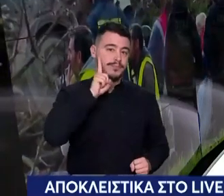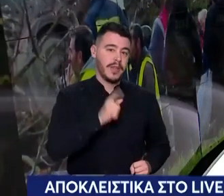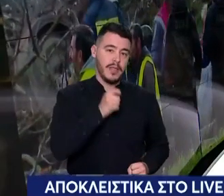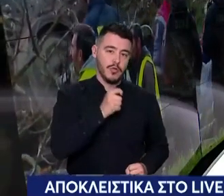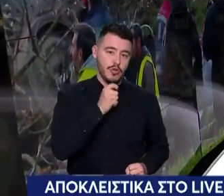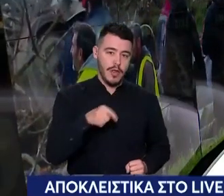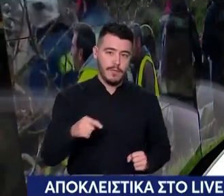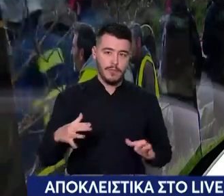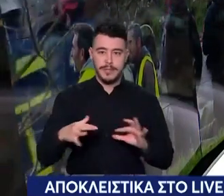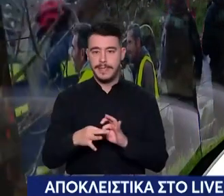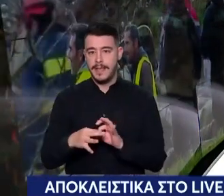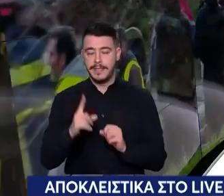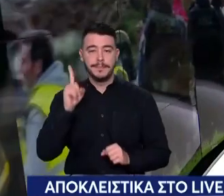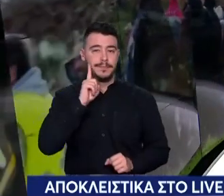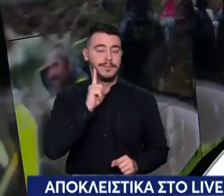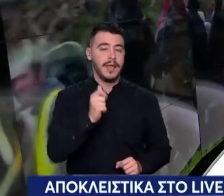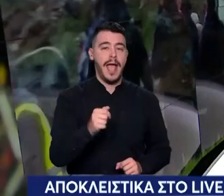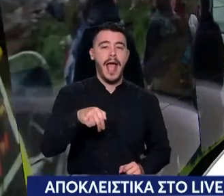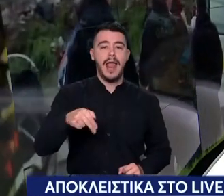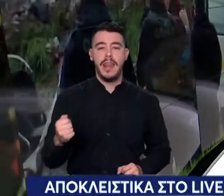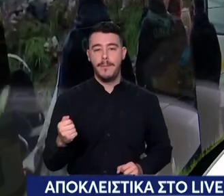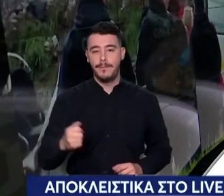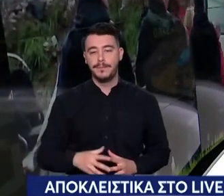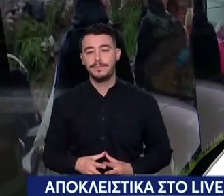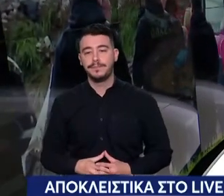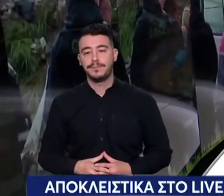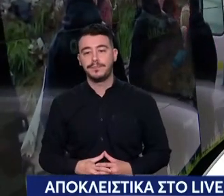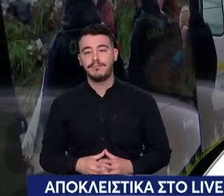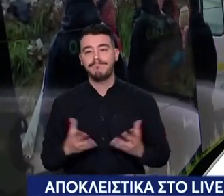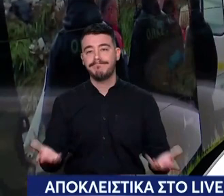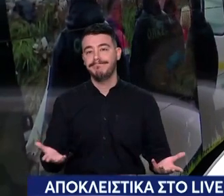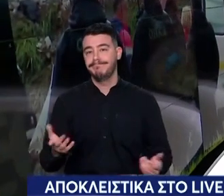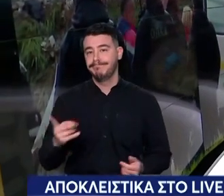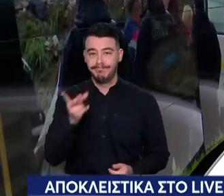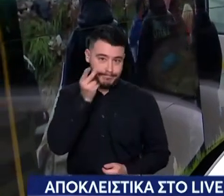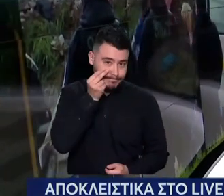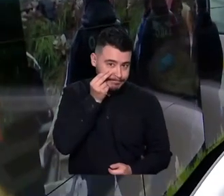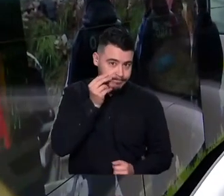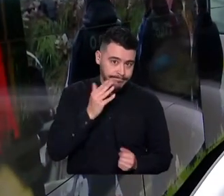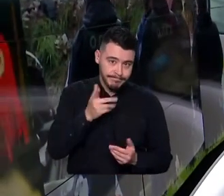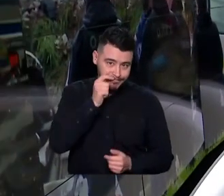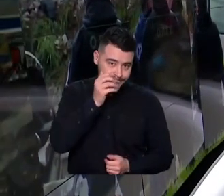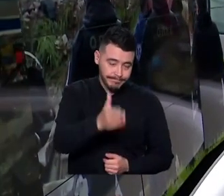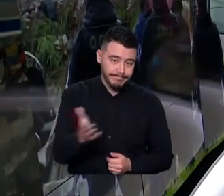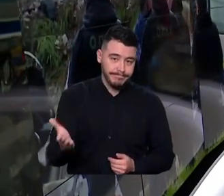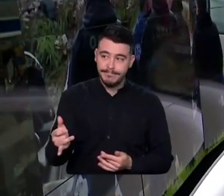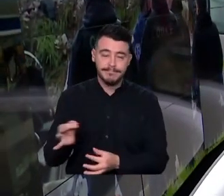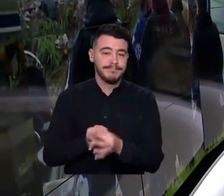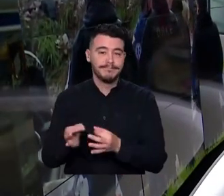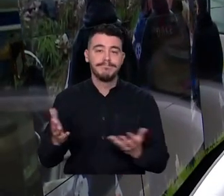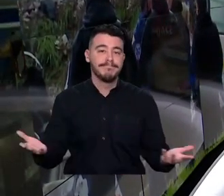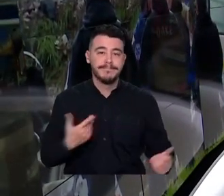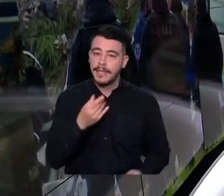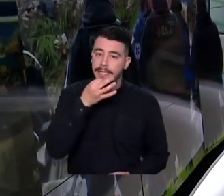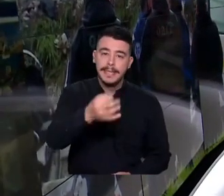Καλησπέρα. Καλησπέρα Νικό. Πες μου τώρα εσύ για αυτόν τον άνθρωπο. Τι να σου πω. Τι να πεις για όλους